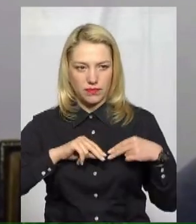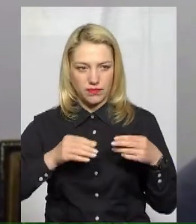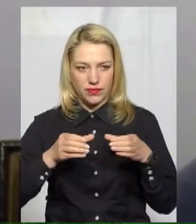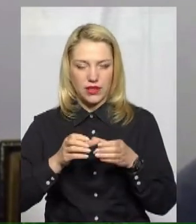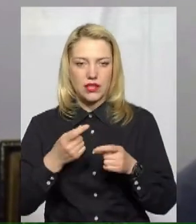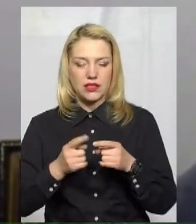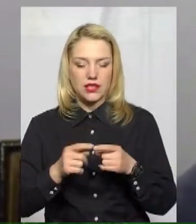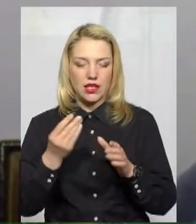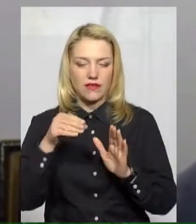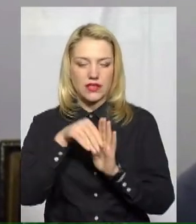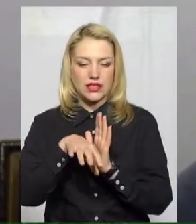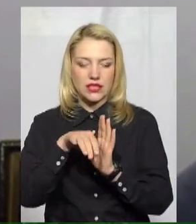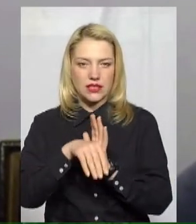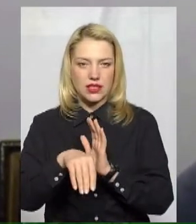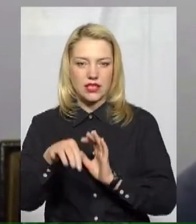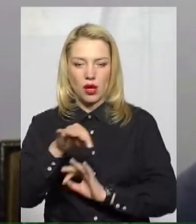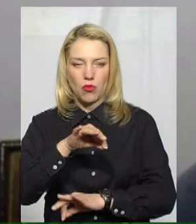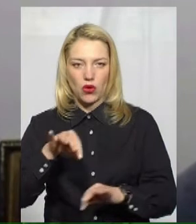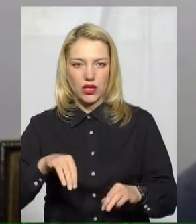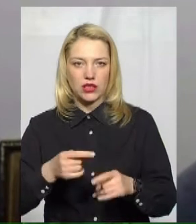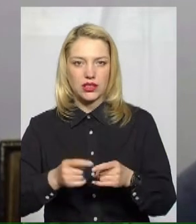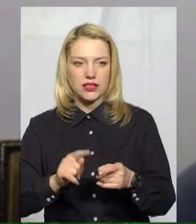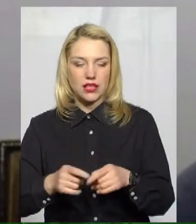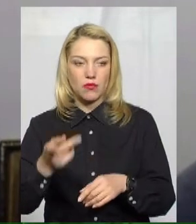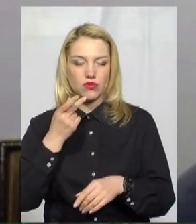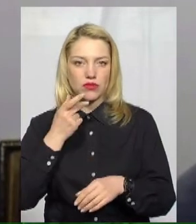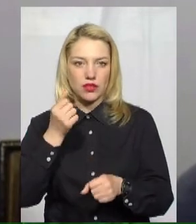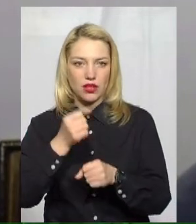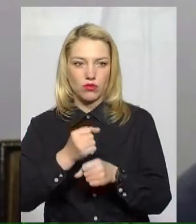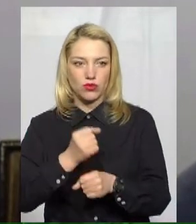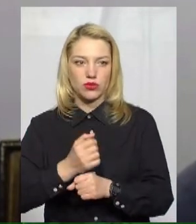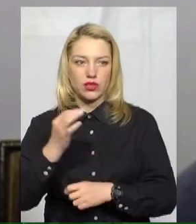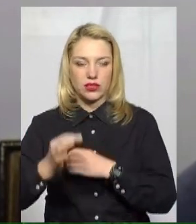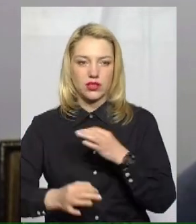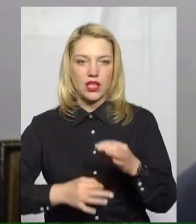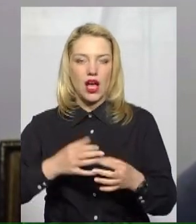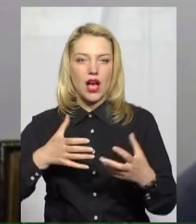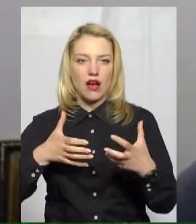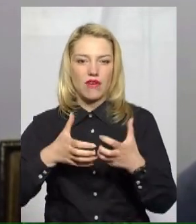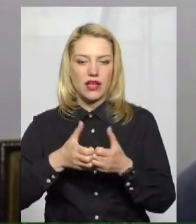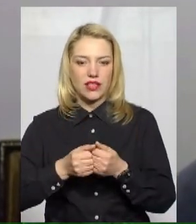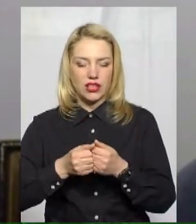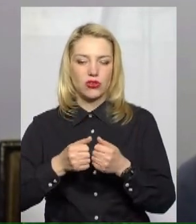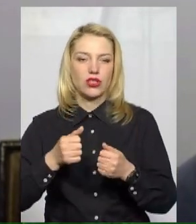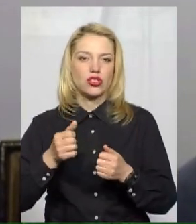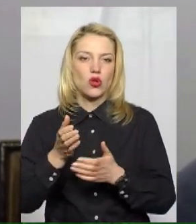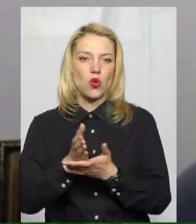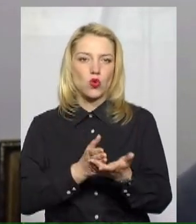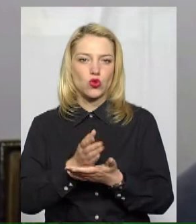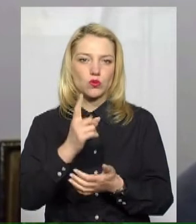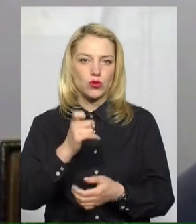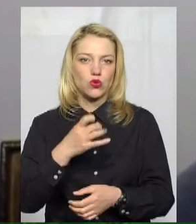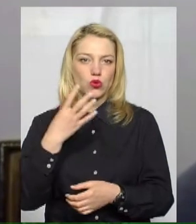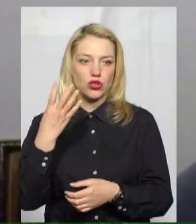інвестиційні проекти, це і робота постійна цілодобова аварійно-диспетчерської служби 104. Це абсолютно